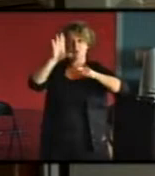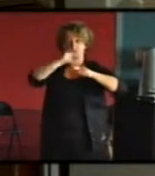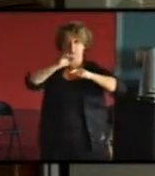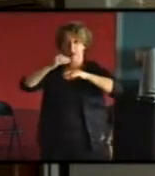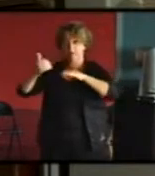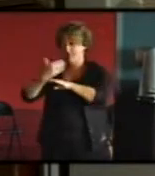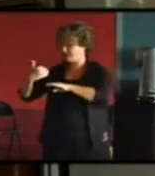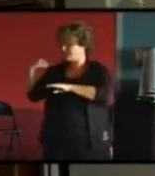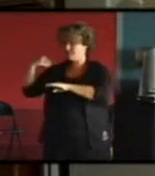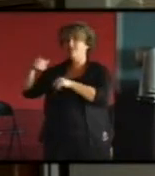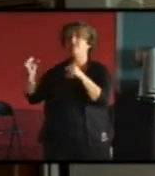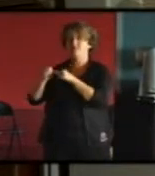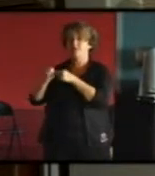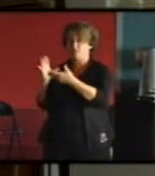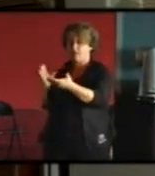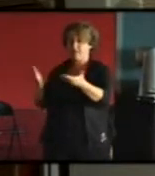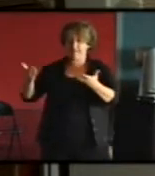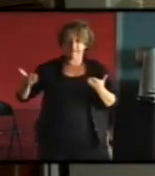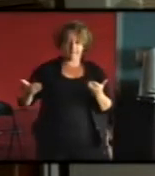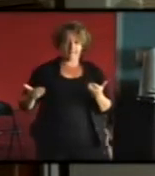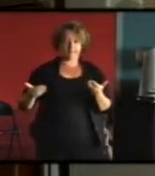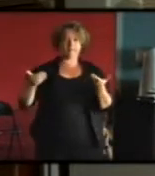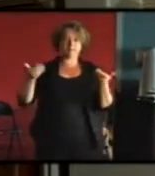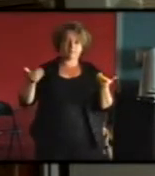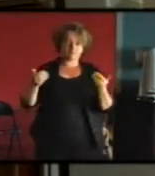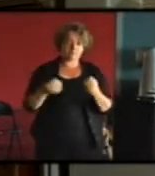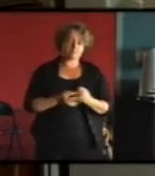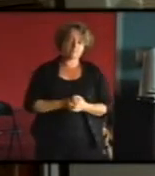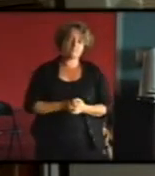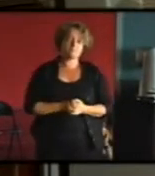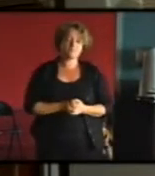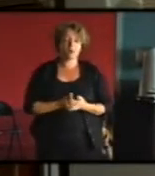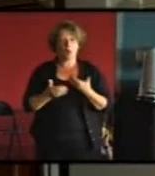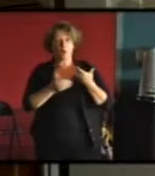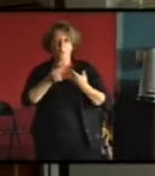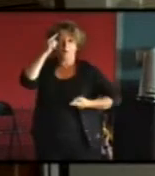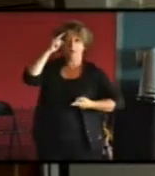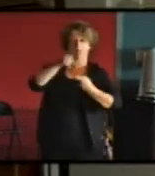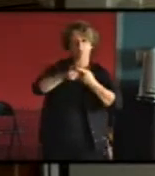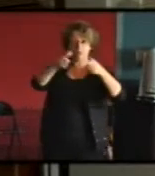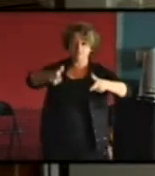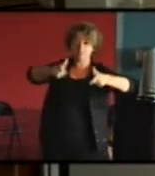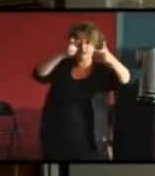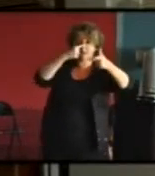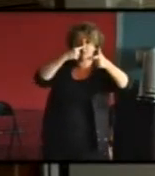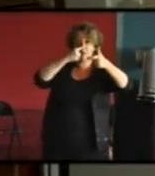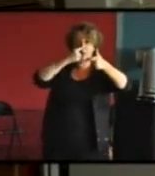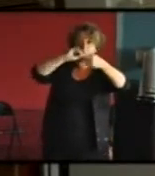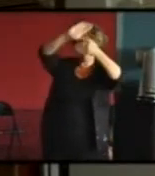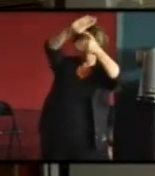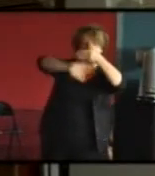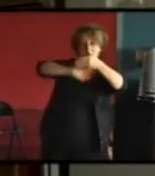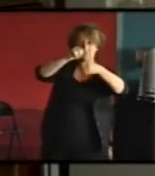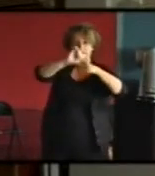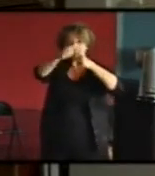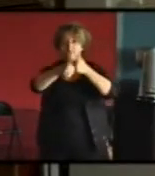qui sont plus subtiles peut-être que des questions purement de relooking ou de de transformation